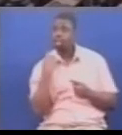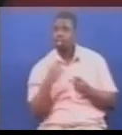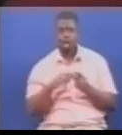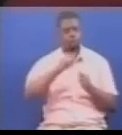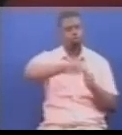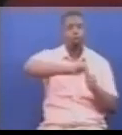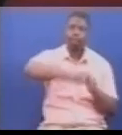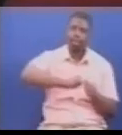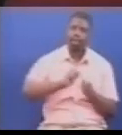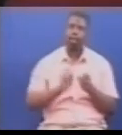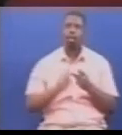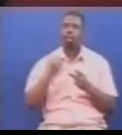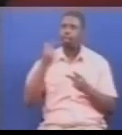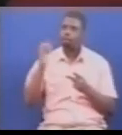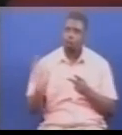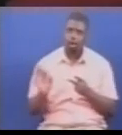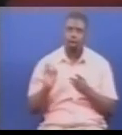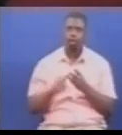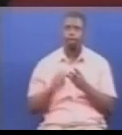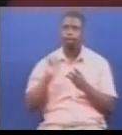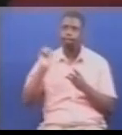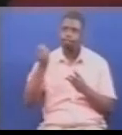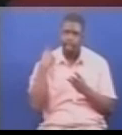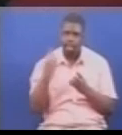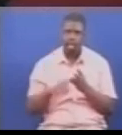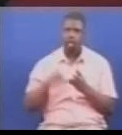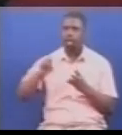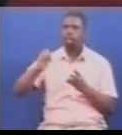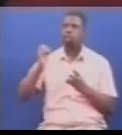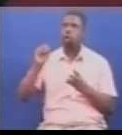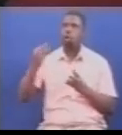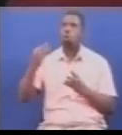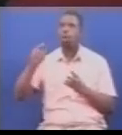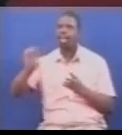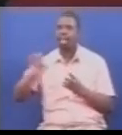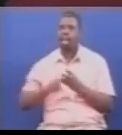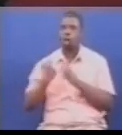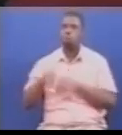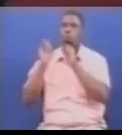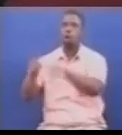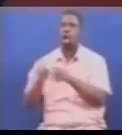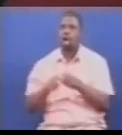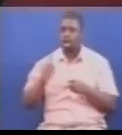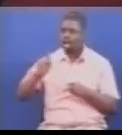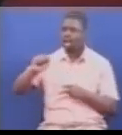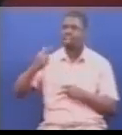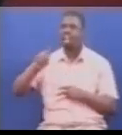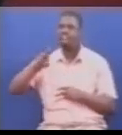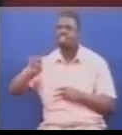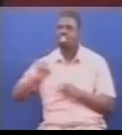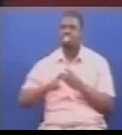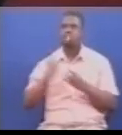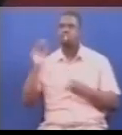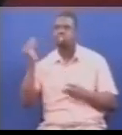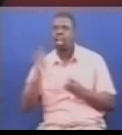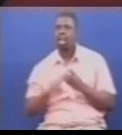jombe, tabora, mbea, songwe, rukwa, katavi, ruvuma, shinyanga,